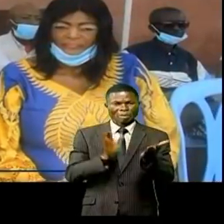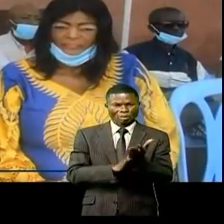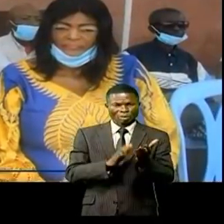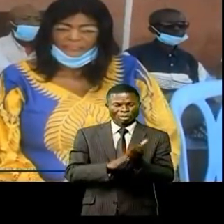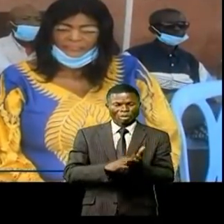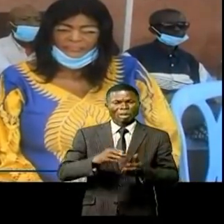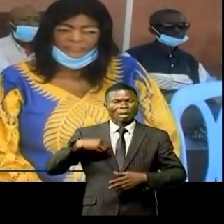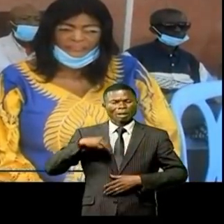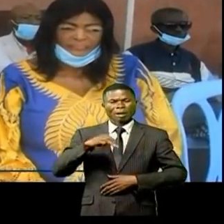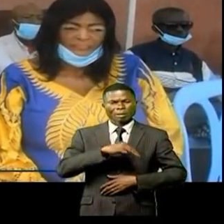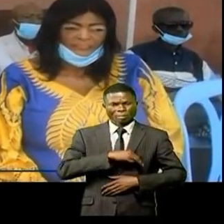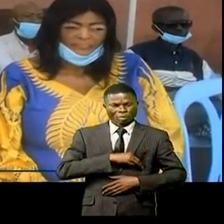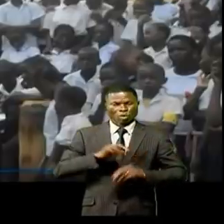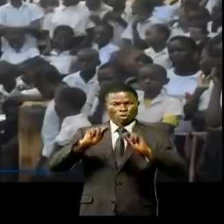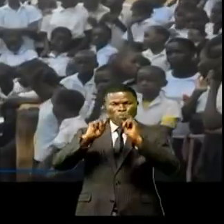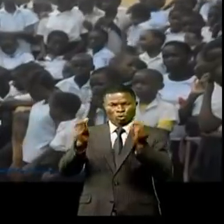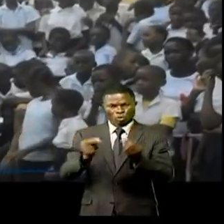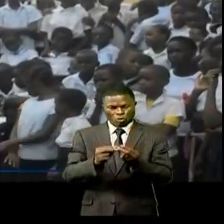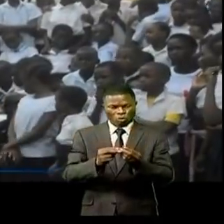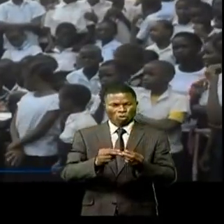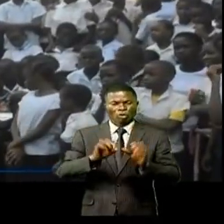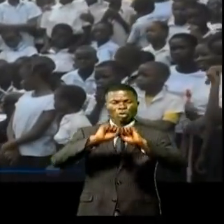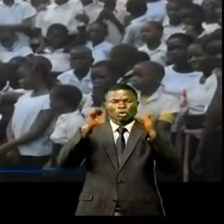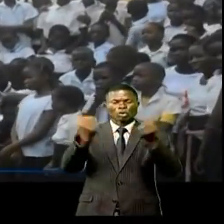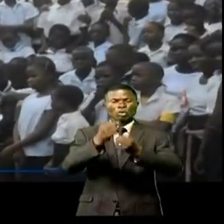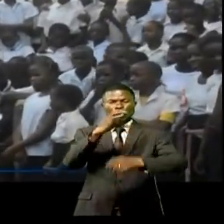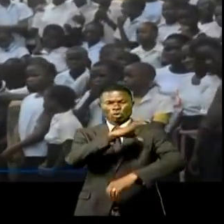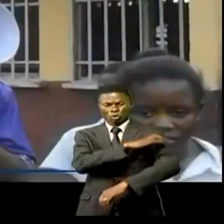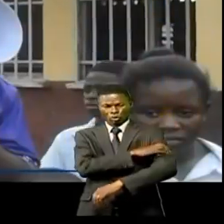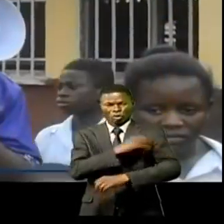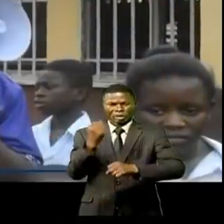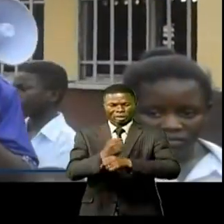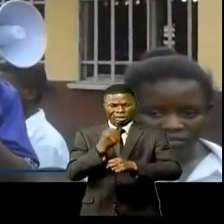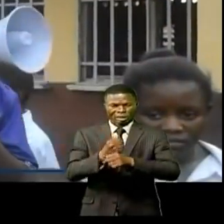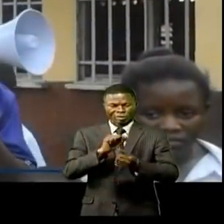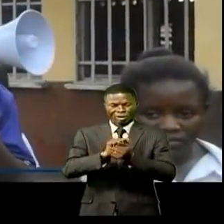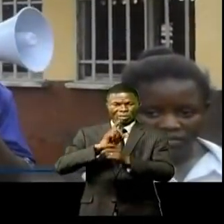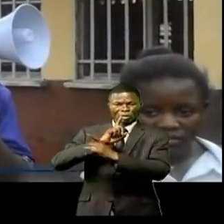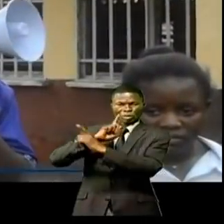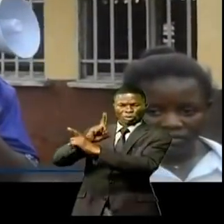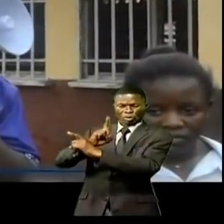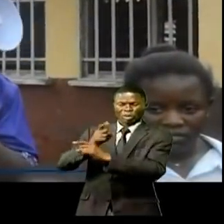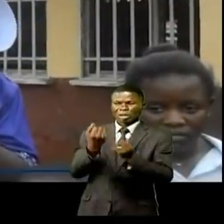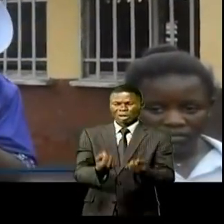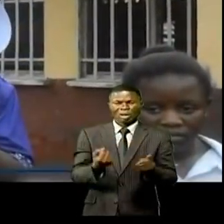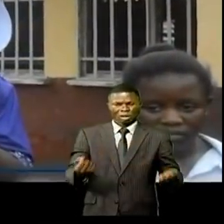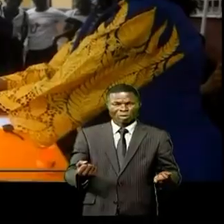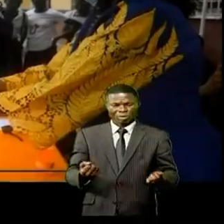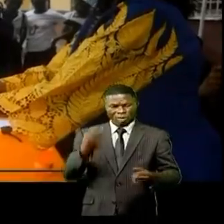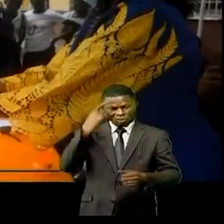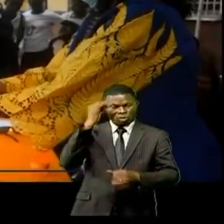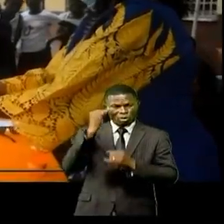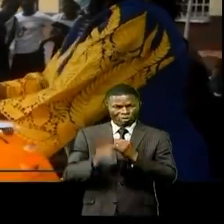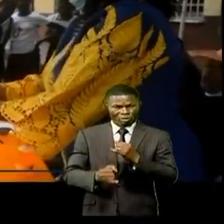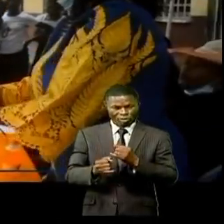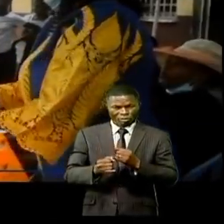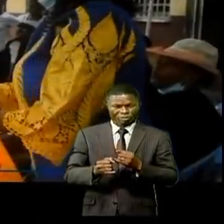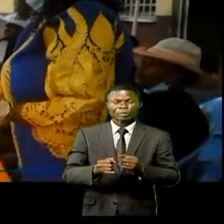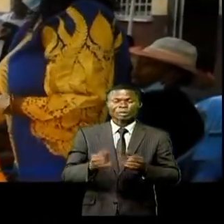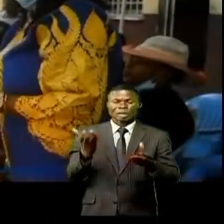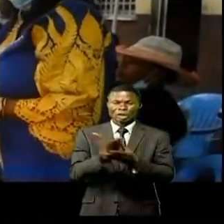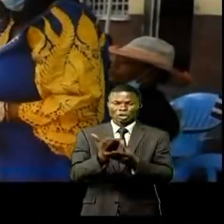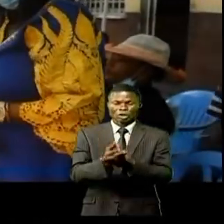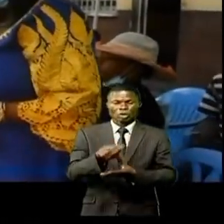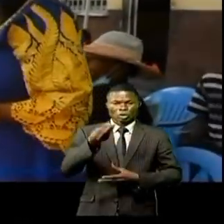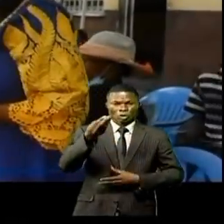quelques membres des réseaux de la cité civile évrant dans les domaines de la protection de l'enfant. Et pour clôturer, un mémorandum a